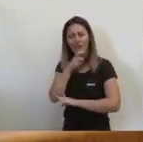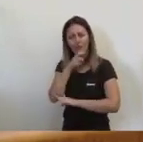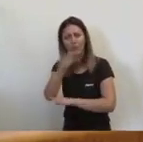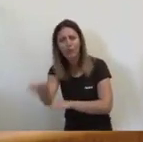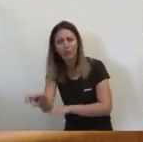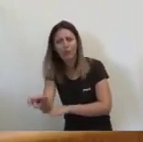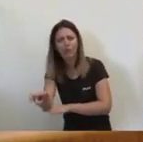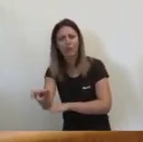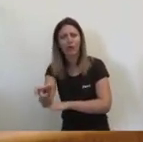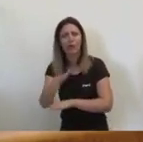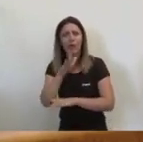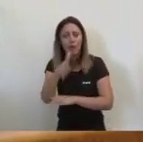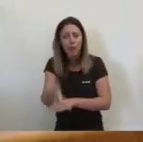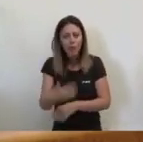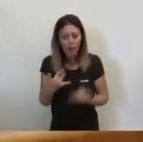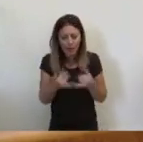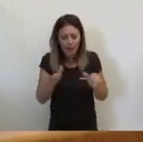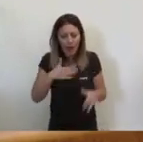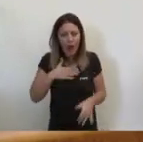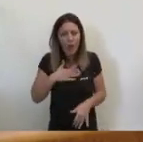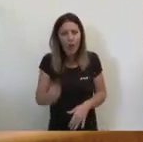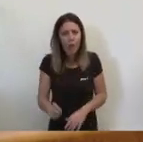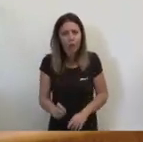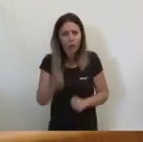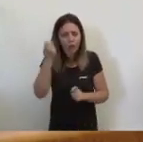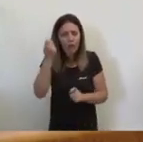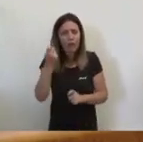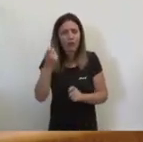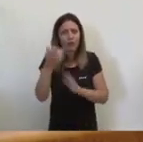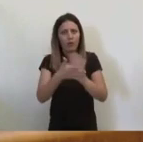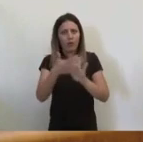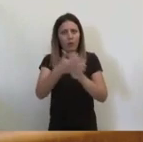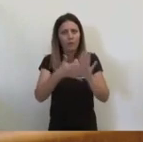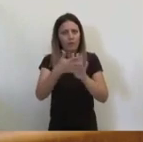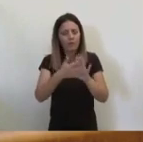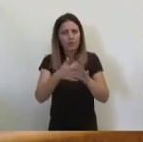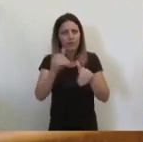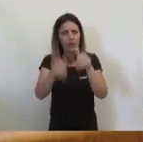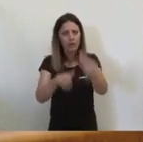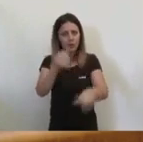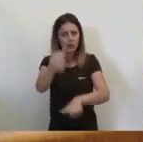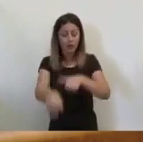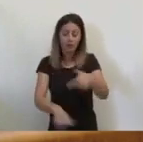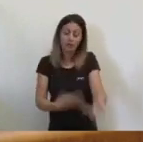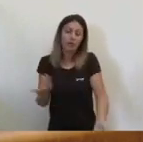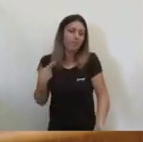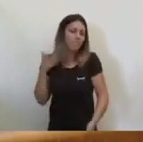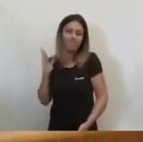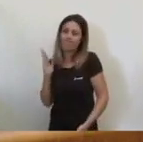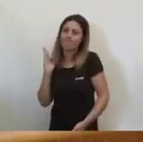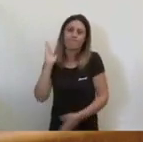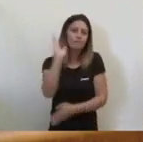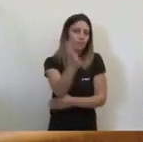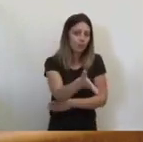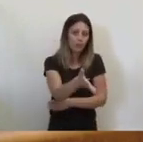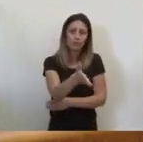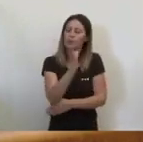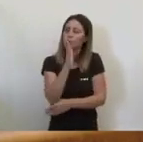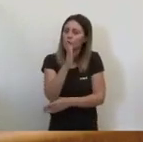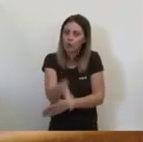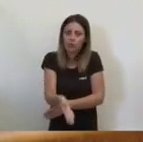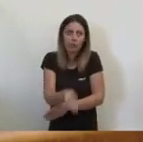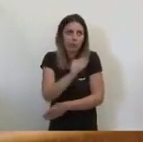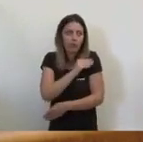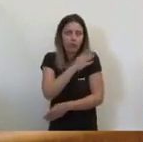per celebrar el nostre mític electoral. Per tant, avui començar condemnant esta lamentable i depredable